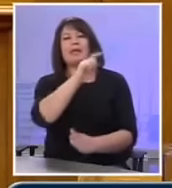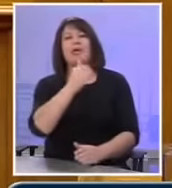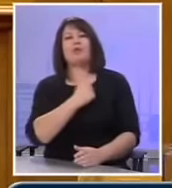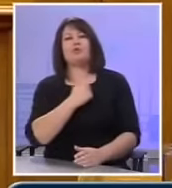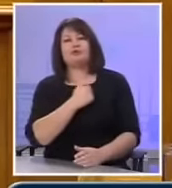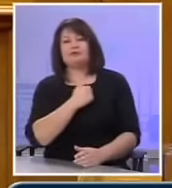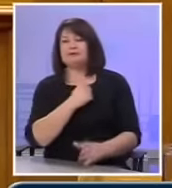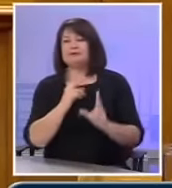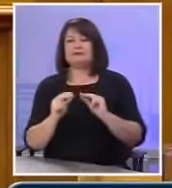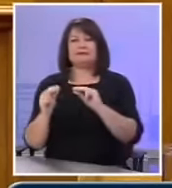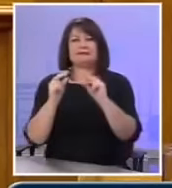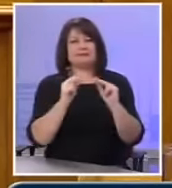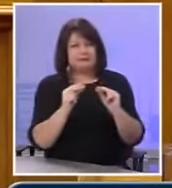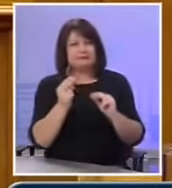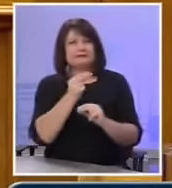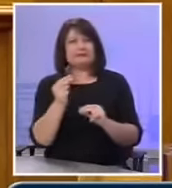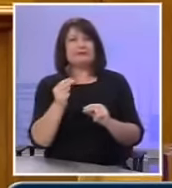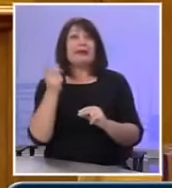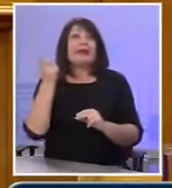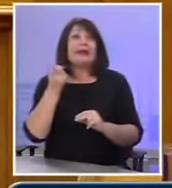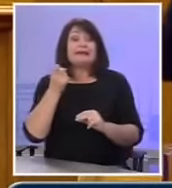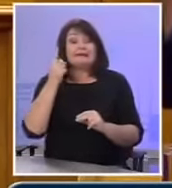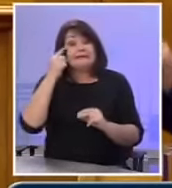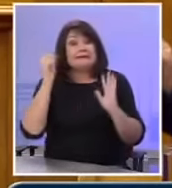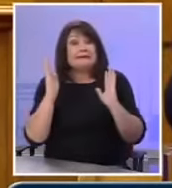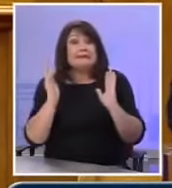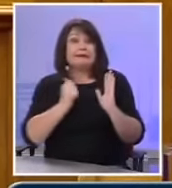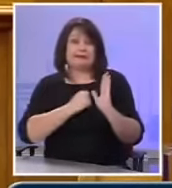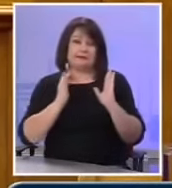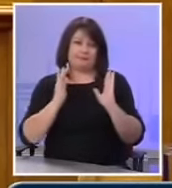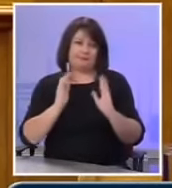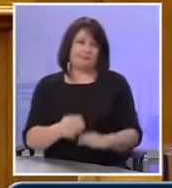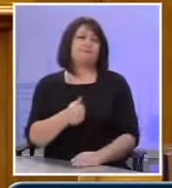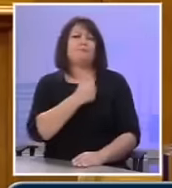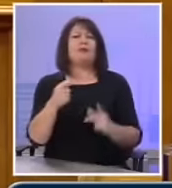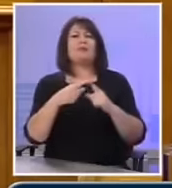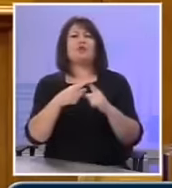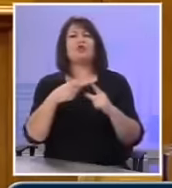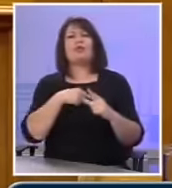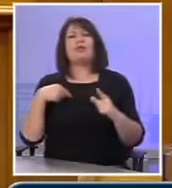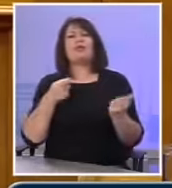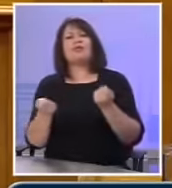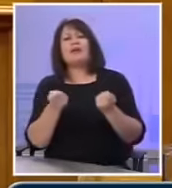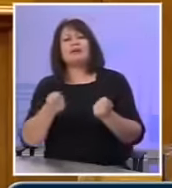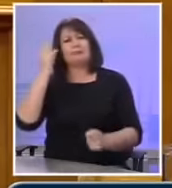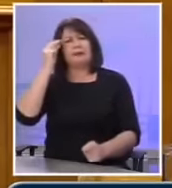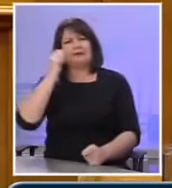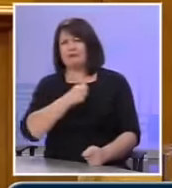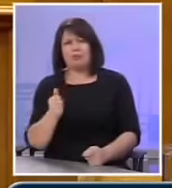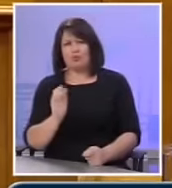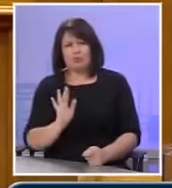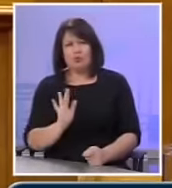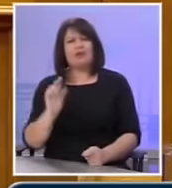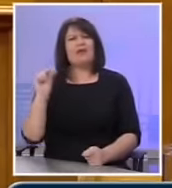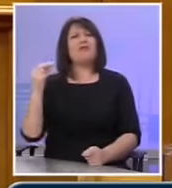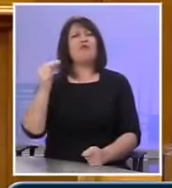το συζήτης που έκανα πριν, θέμα κρίσης. Άρα όχι μόνο η δημόσια διοίκηση, όχι μόνο τα πανεπιστήμια, ακόμα και